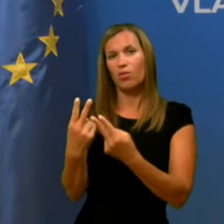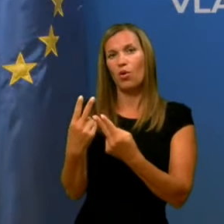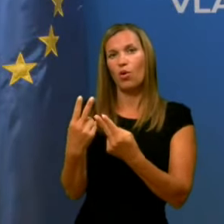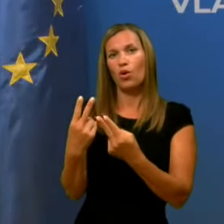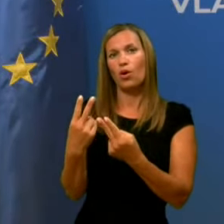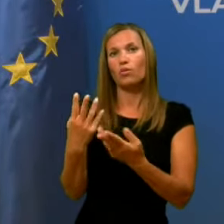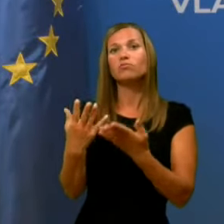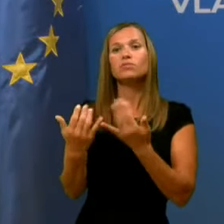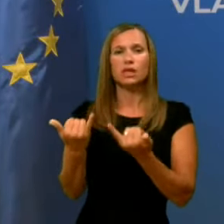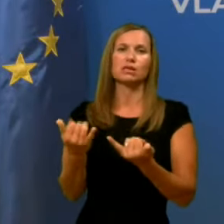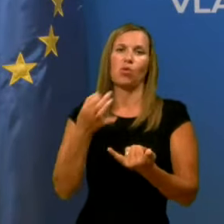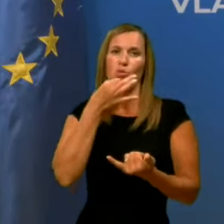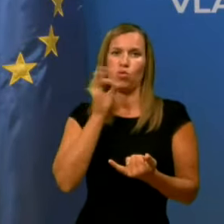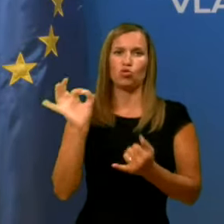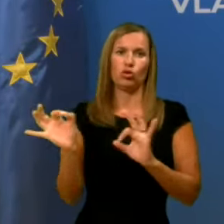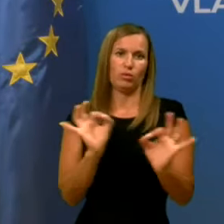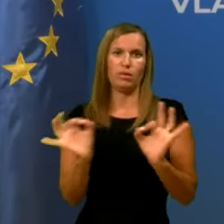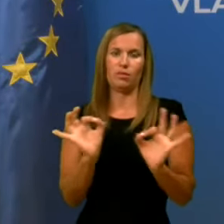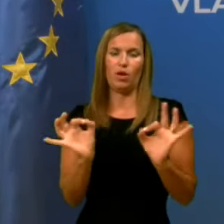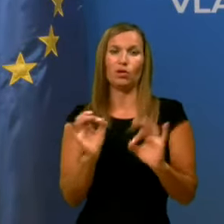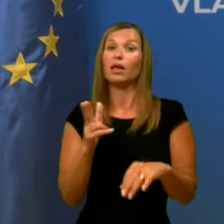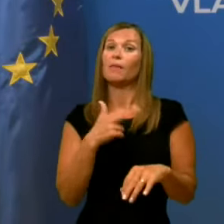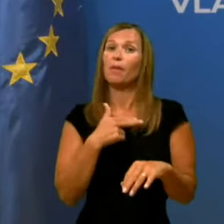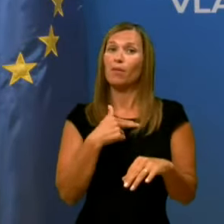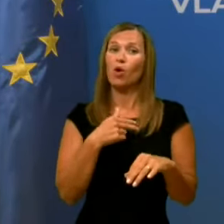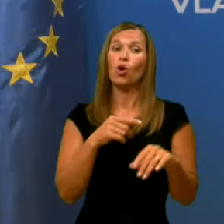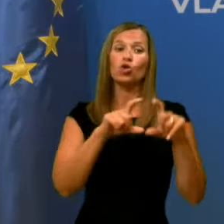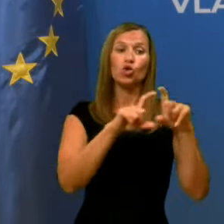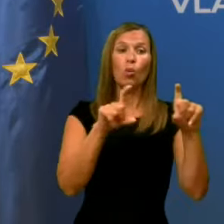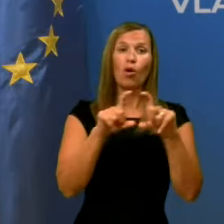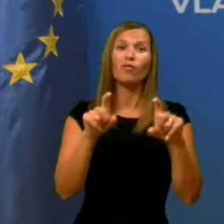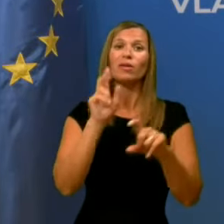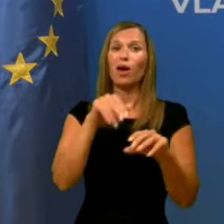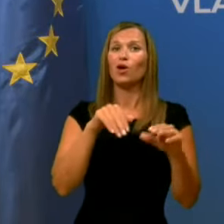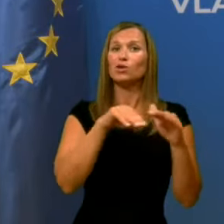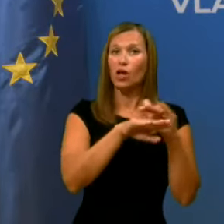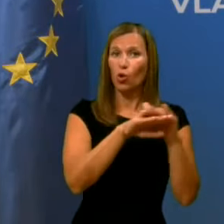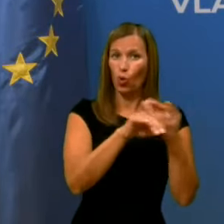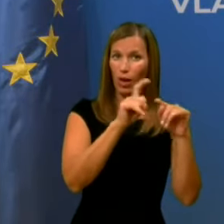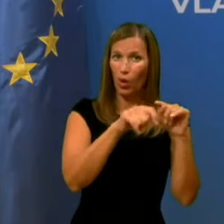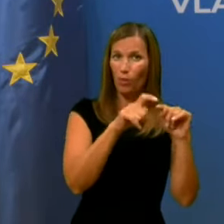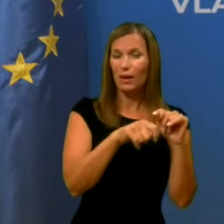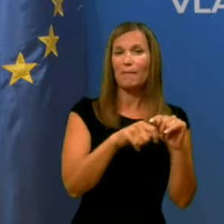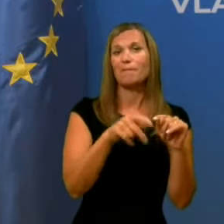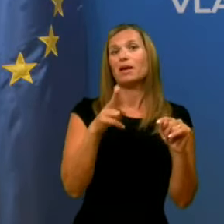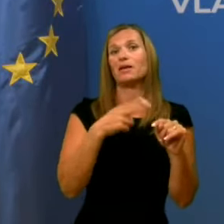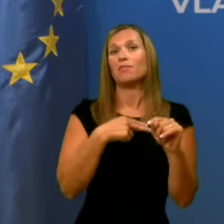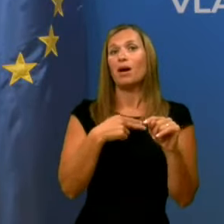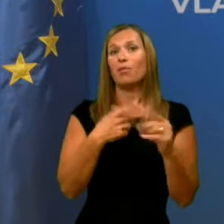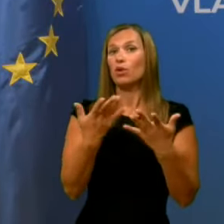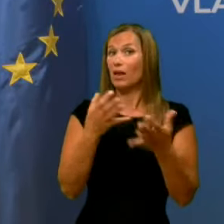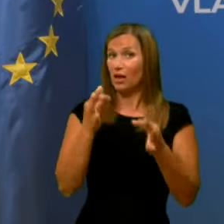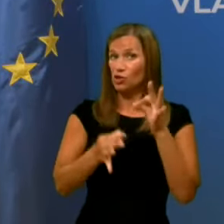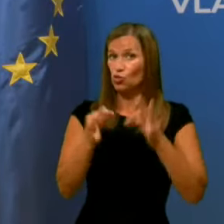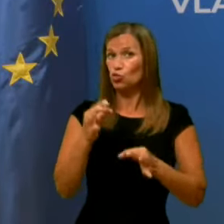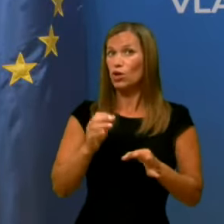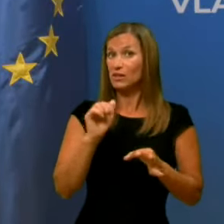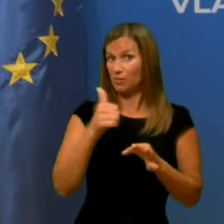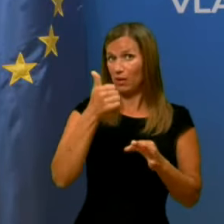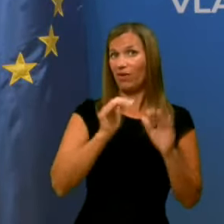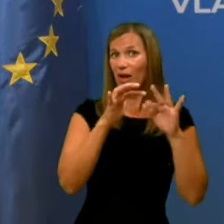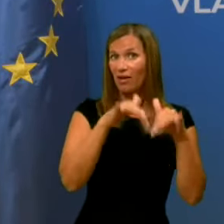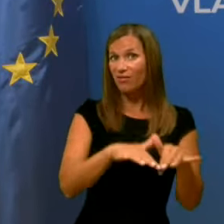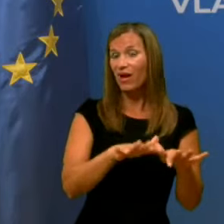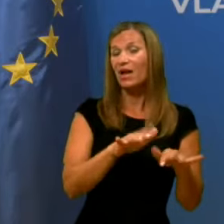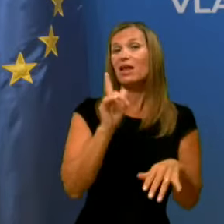bolje pripravljeni. Imamo, torej domovi imajo zaloge opreme, imamo nekaj izkušenj iz prvega vala